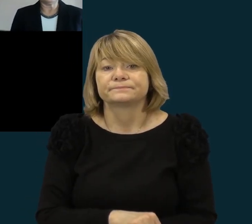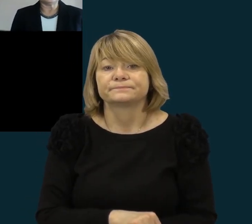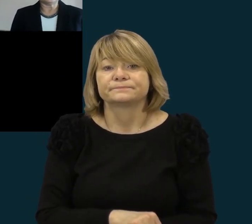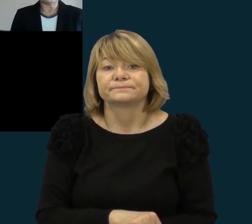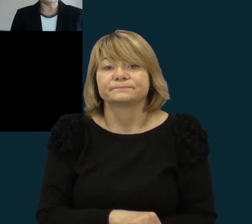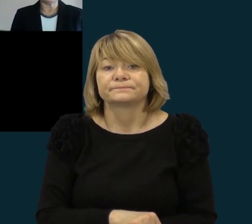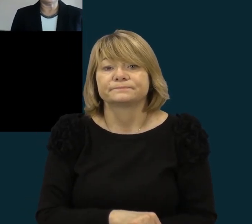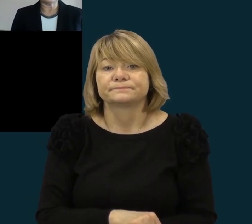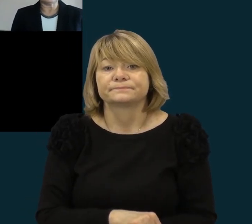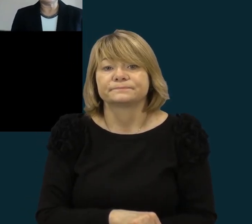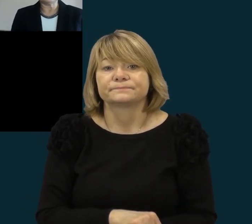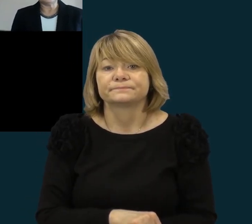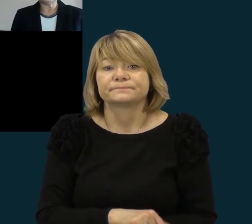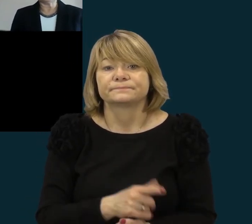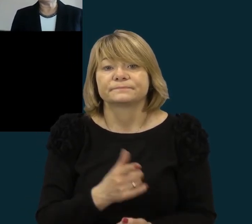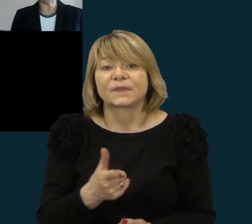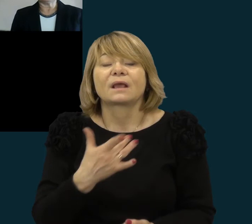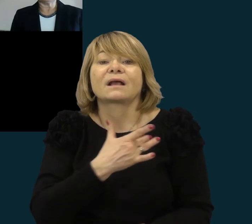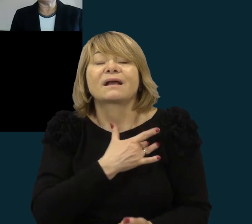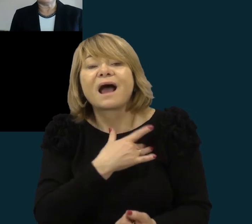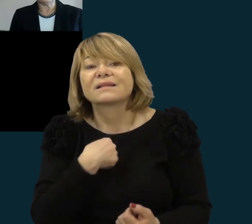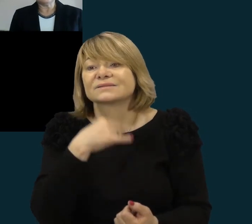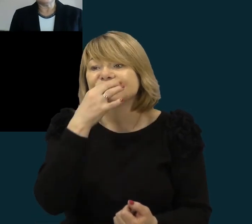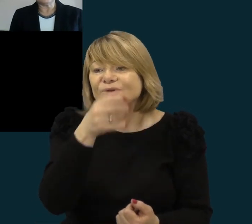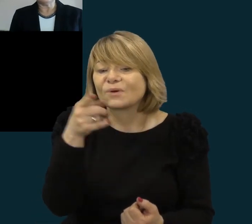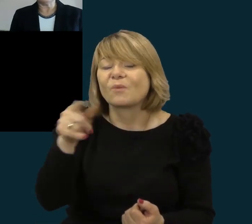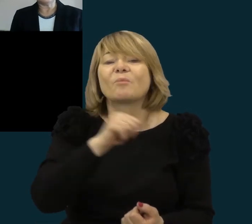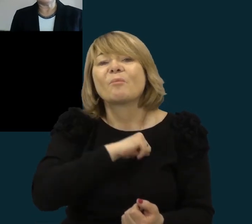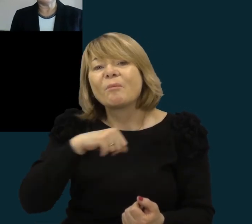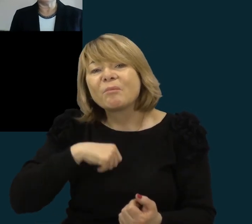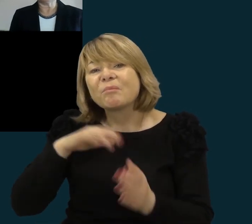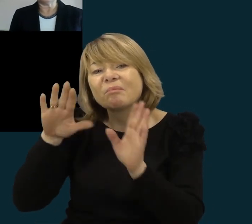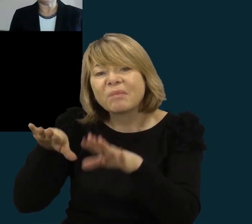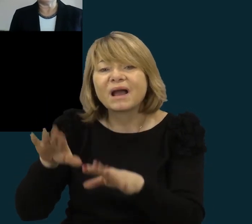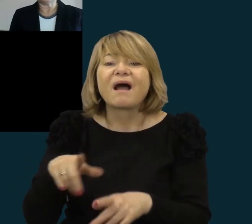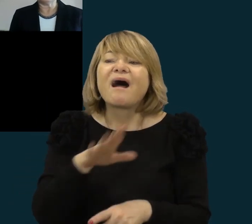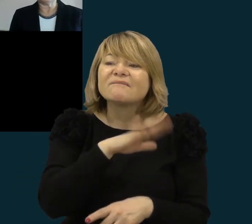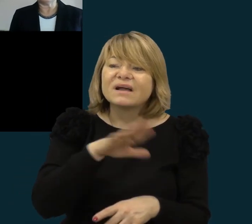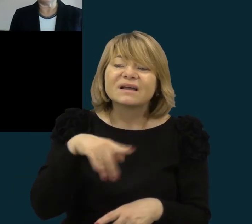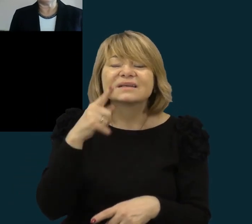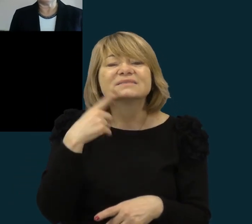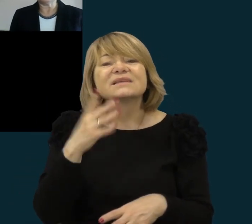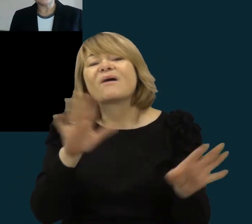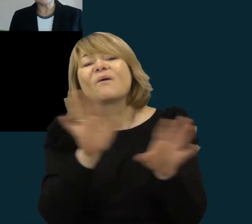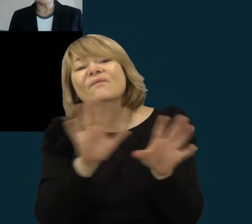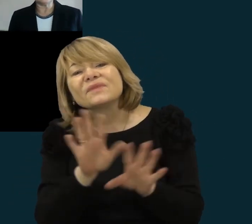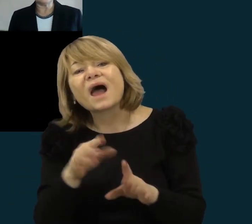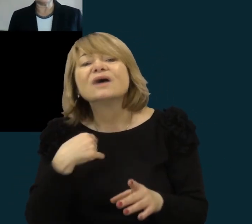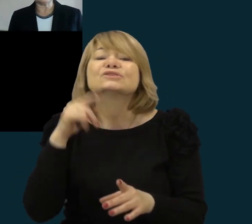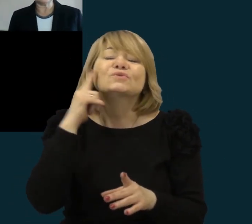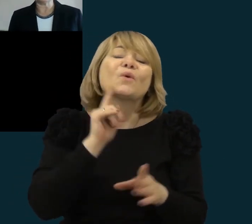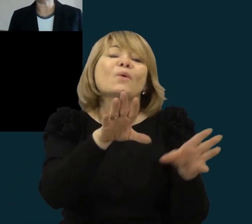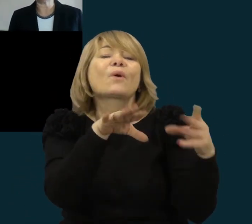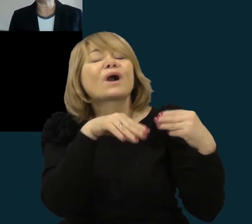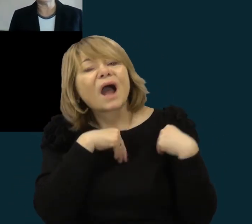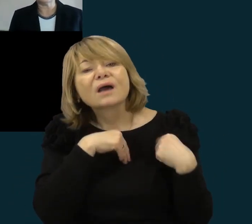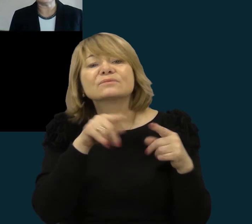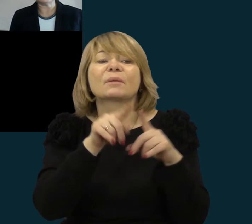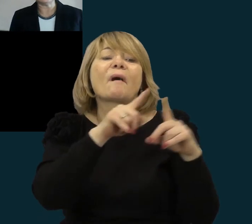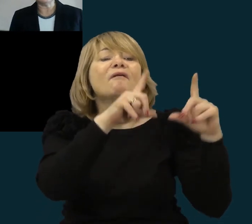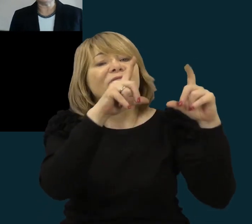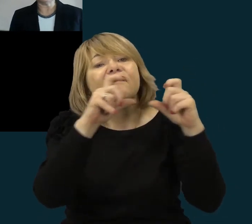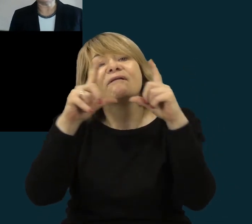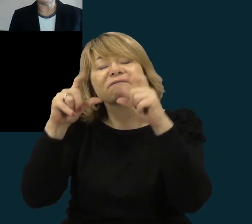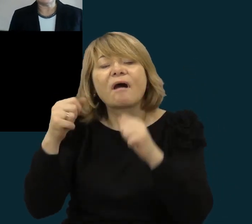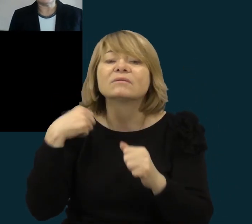Tai, sako, tai jūs gal vienį, tai, sako, nu, sako, mums, sako, būtų geriau, sako, mes norim ir išstemžinti, atliekant tas užduotis